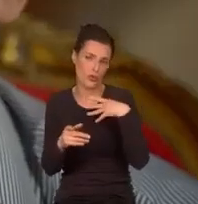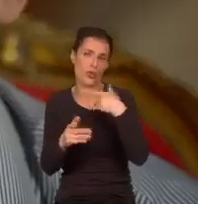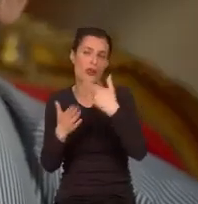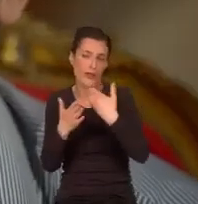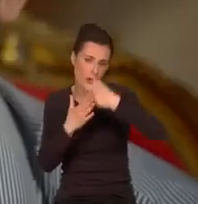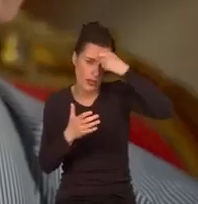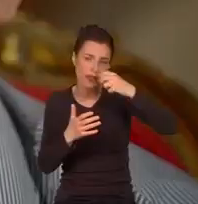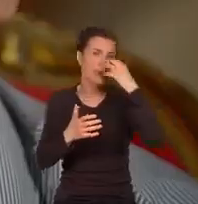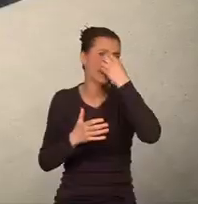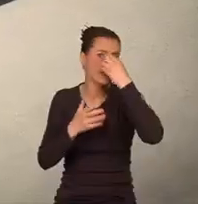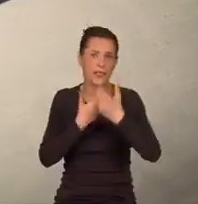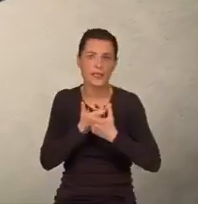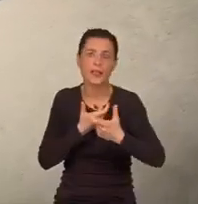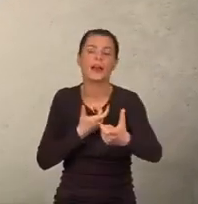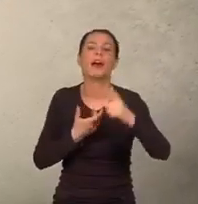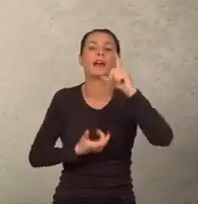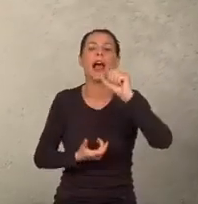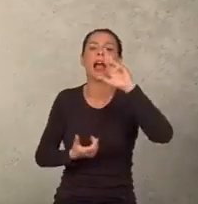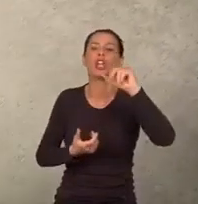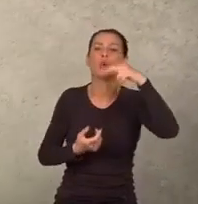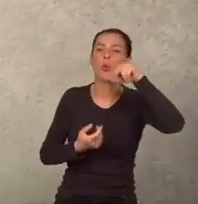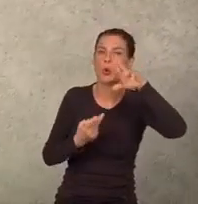nazywa się go cyrkiem Caliguli i Nerona.